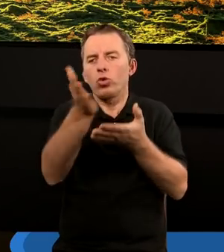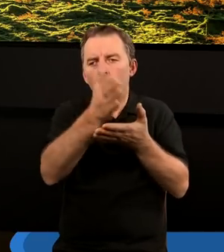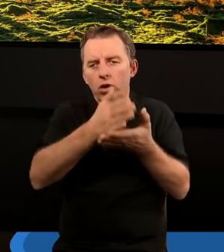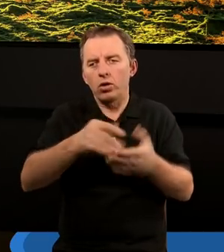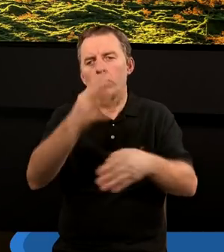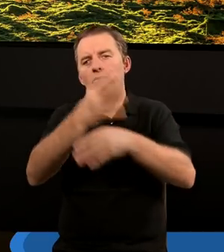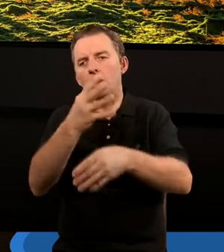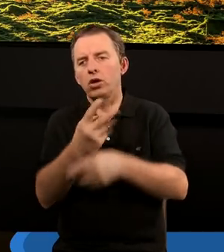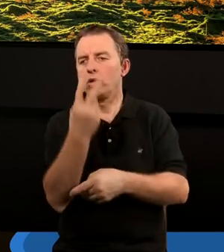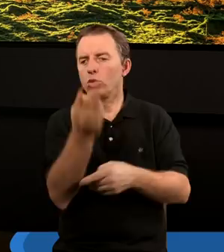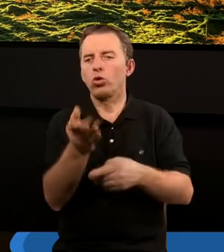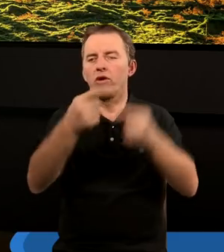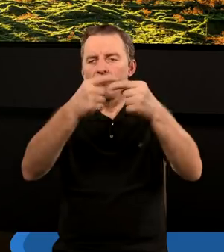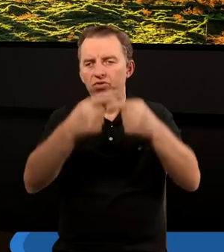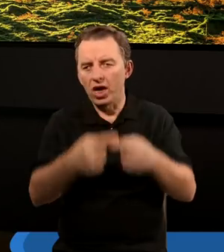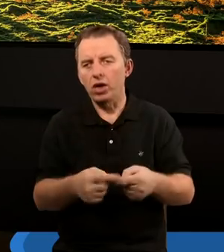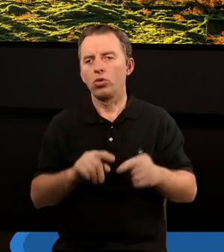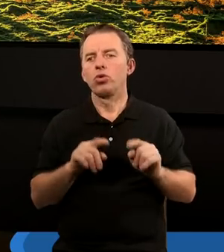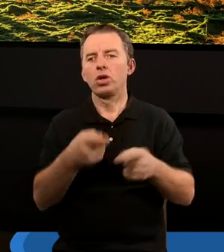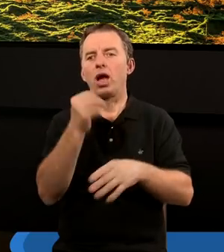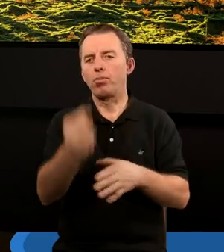rozdziale, czterdziestym drugim wersecie